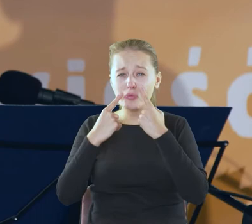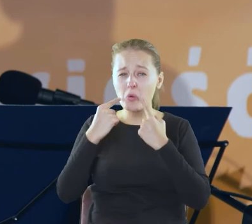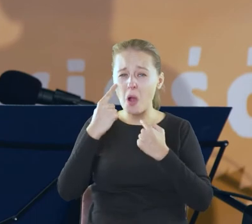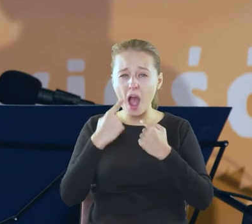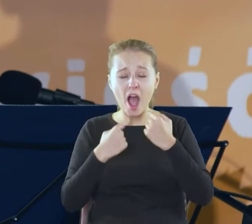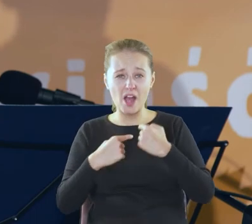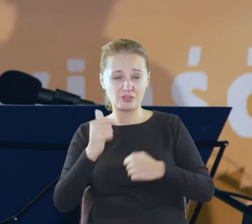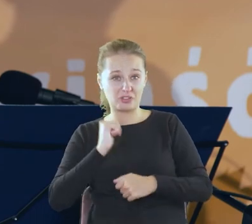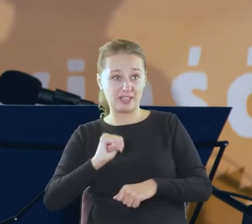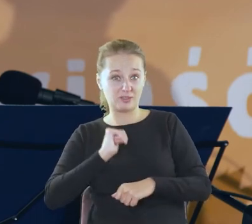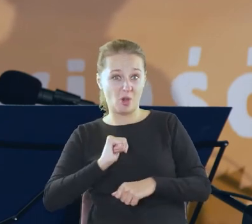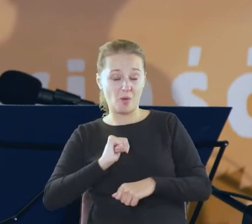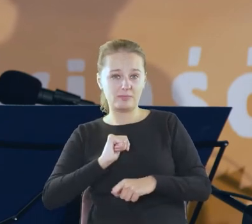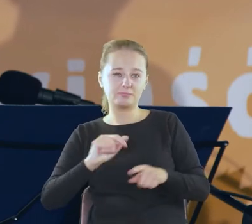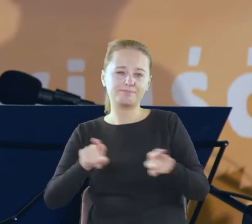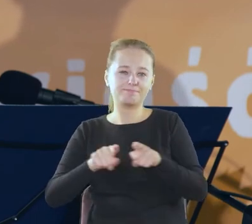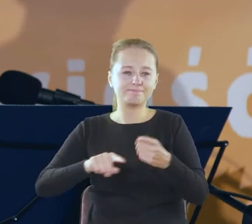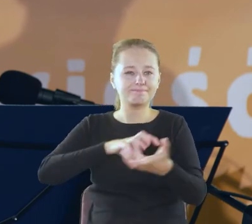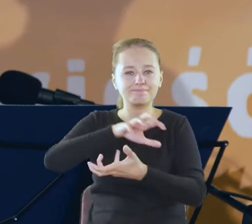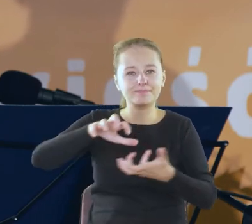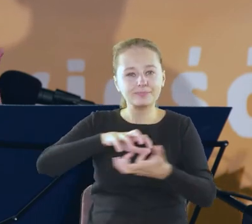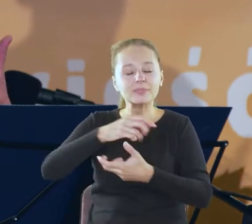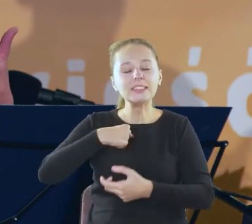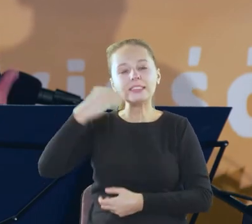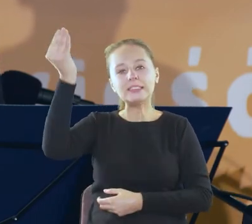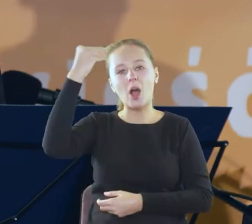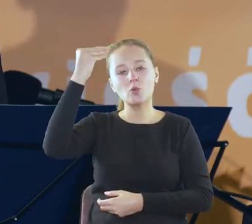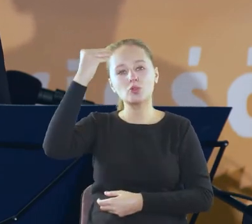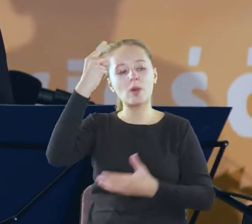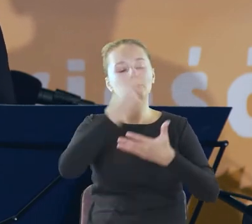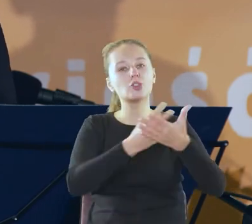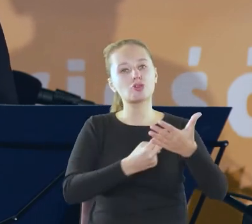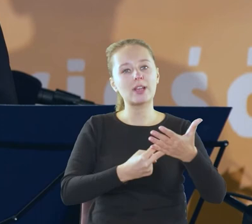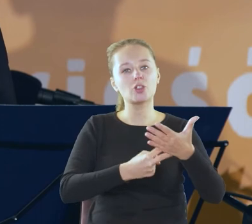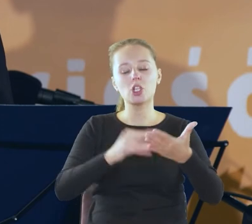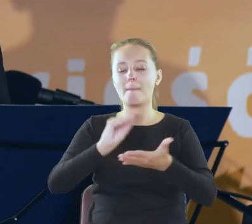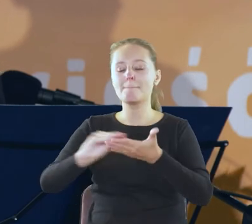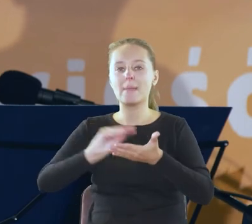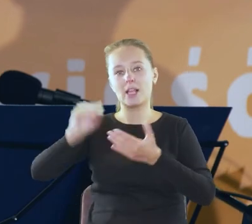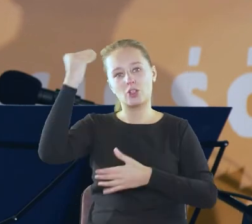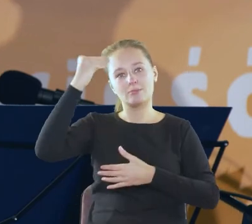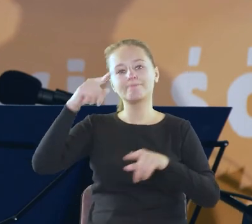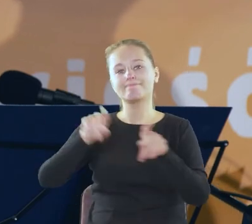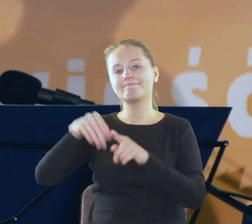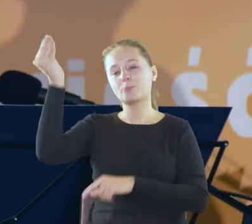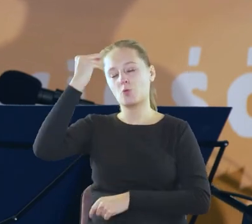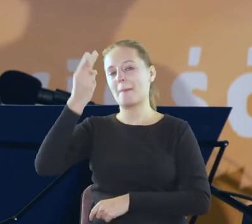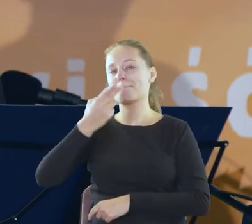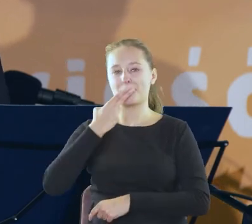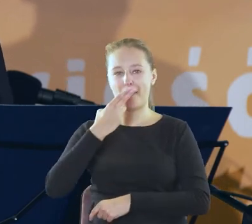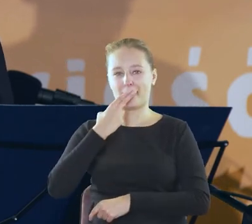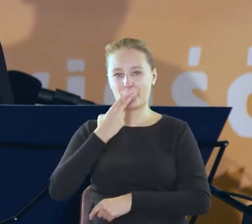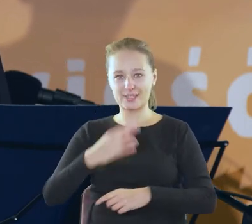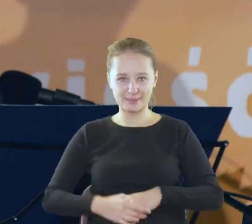sobą i nie nad sobą nauczyłam się czytać pisać i papierosy palić